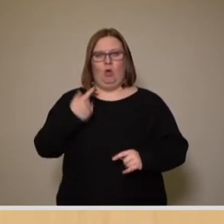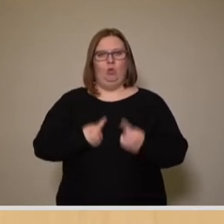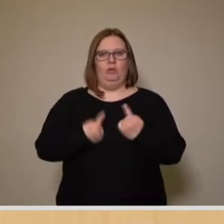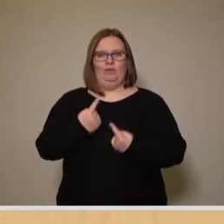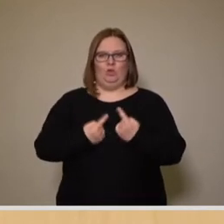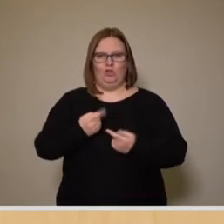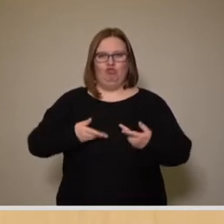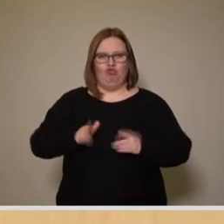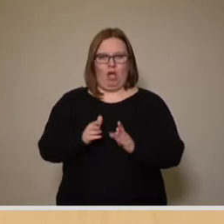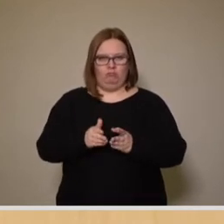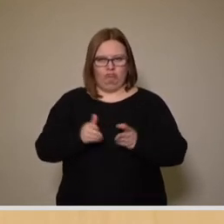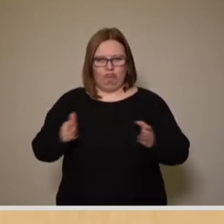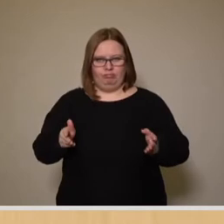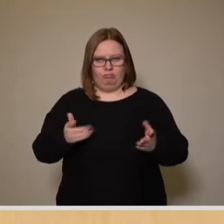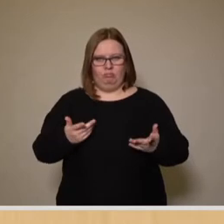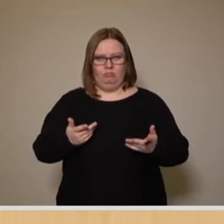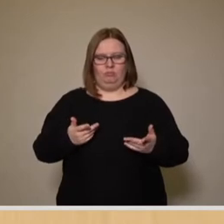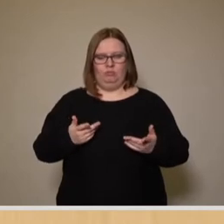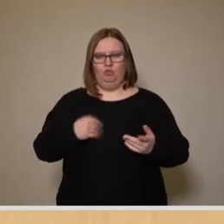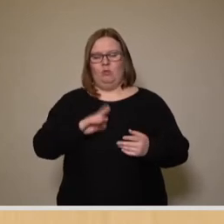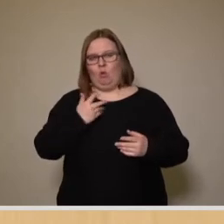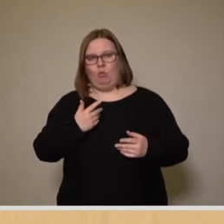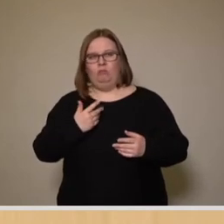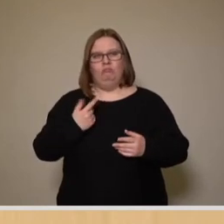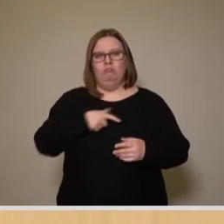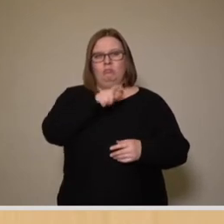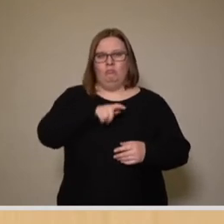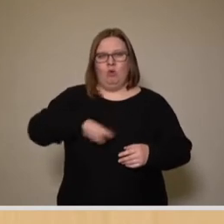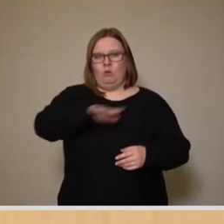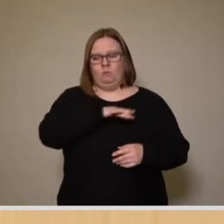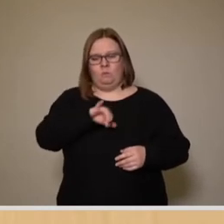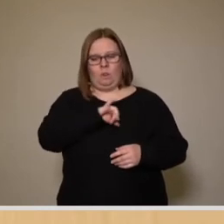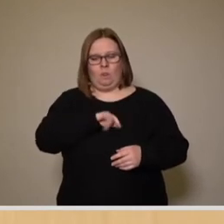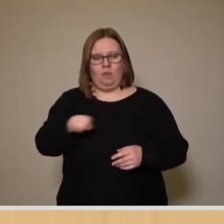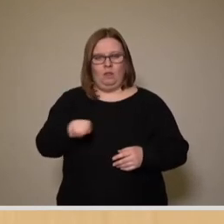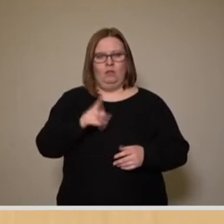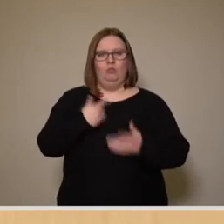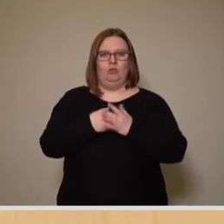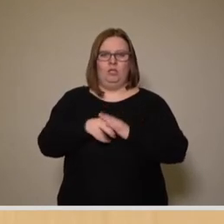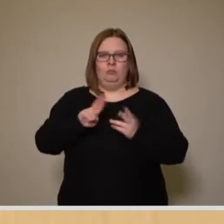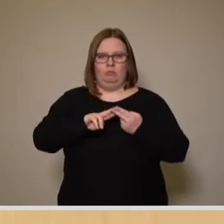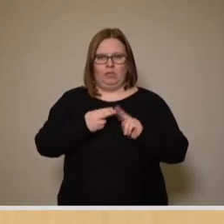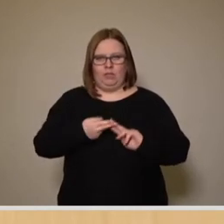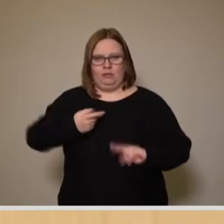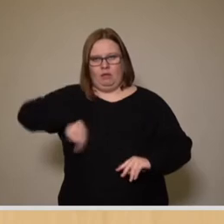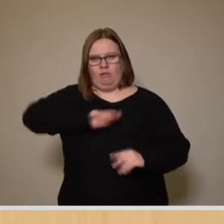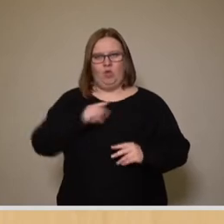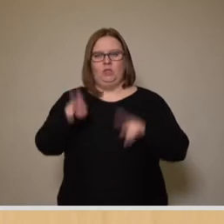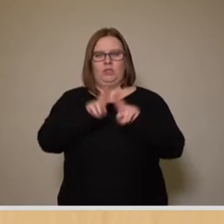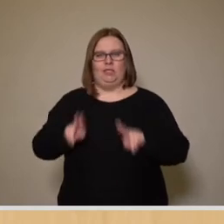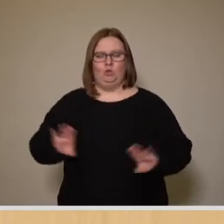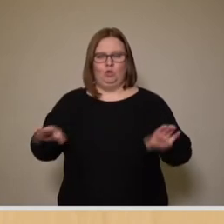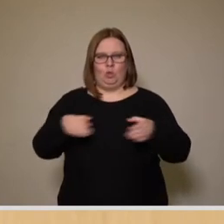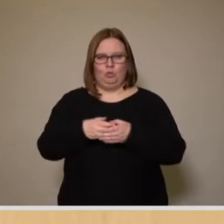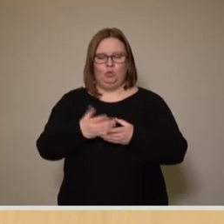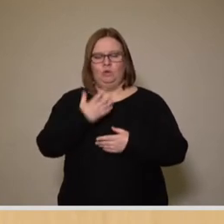Straße erweitert und die Nachfragen aus der Bürgerschaft veranlassten die Mitglieder der Sanierungskommission